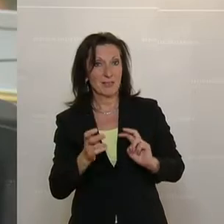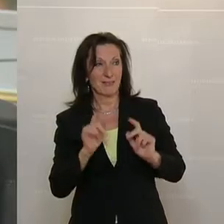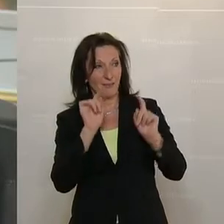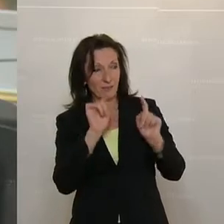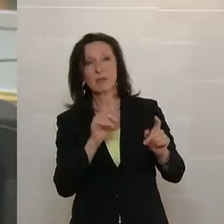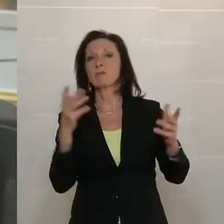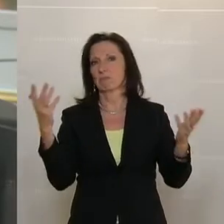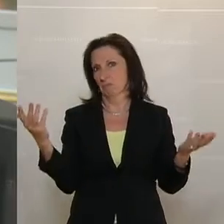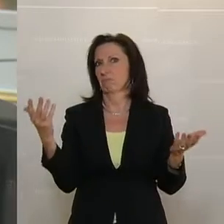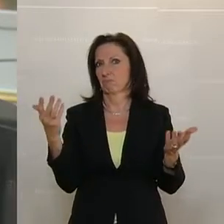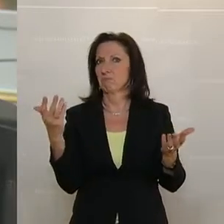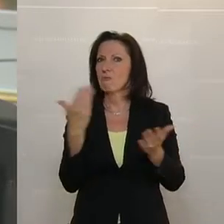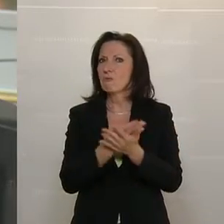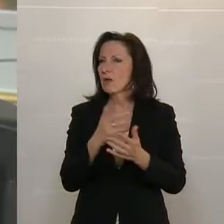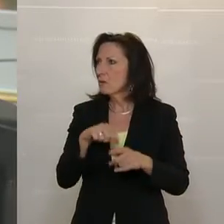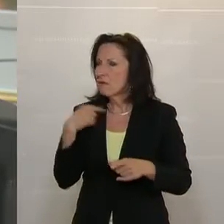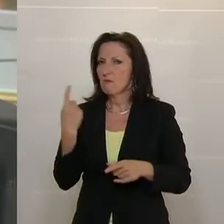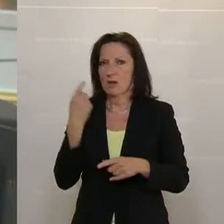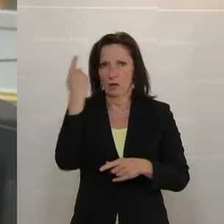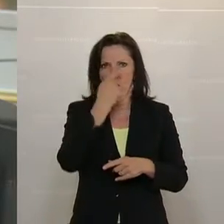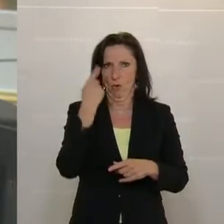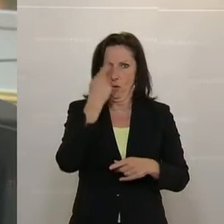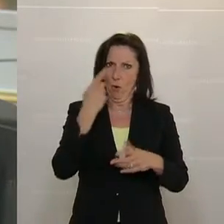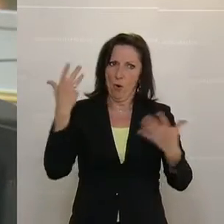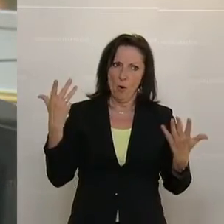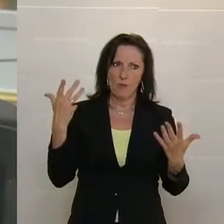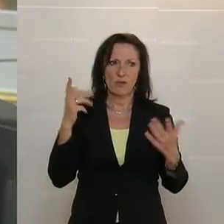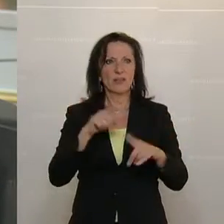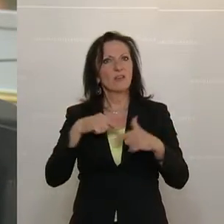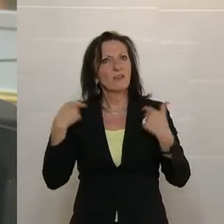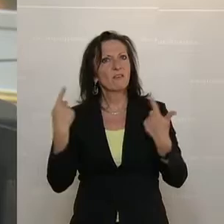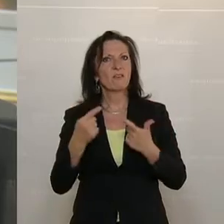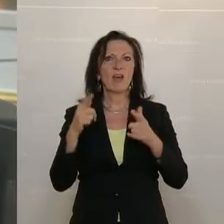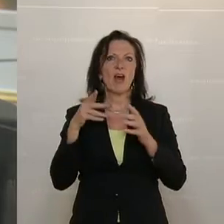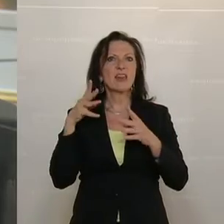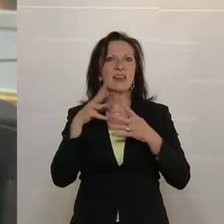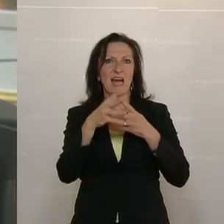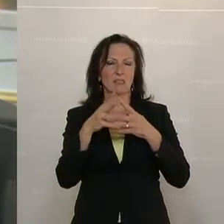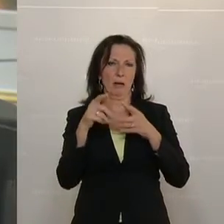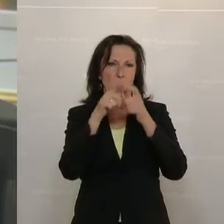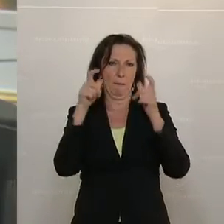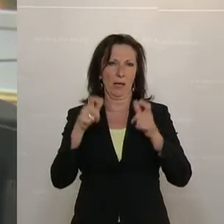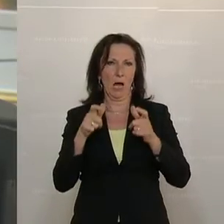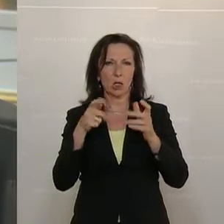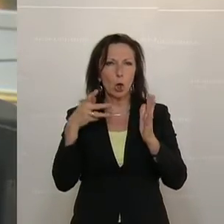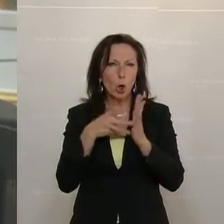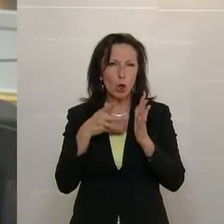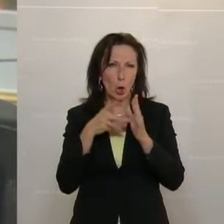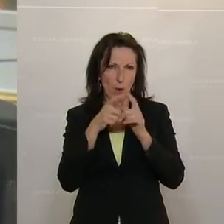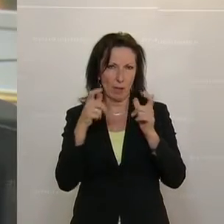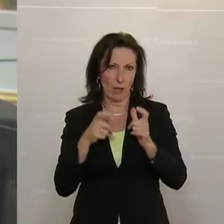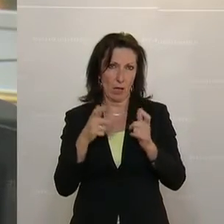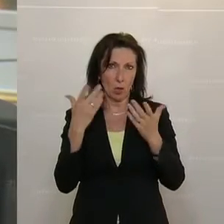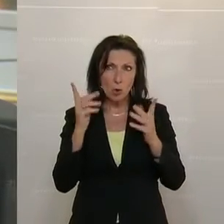diesem Sinne hoffen wir, dass durch ein umfassendes Kontroll- und Transparenzpaket sich die Stellung Österreichs im